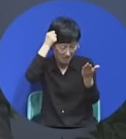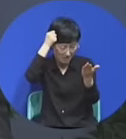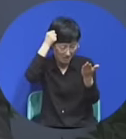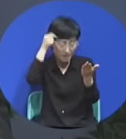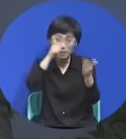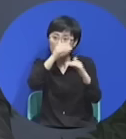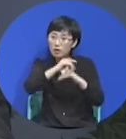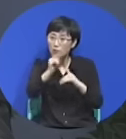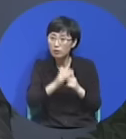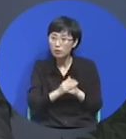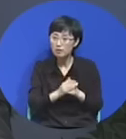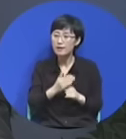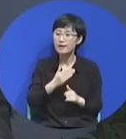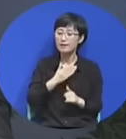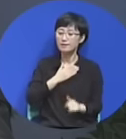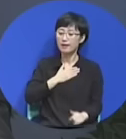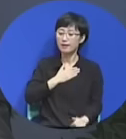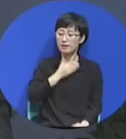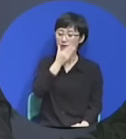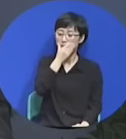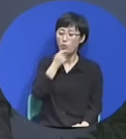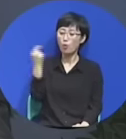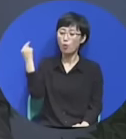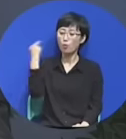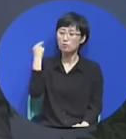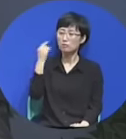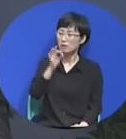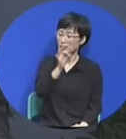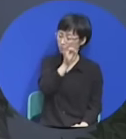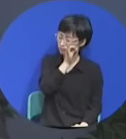내가 복음을 부끄러워하지 아니한다.